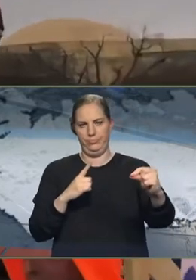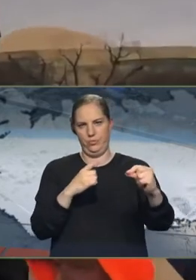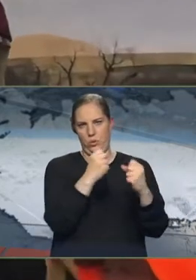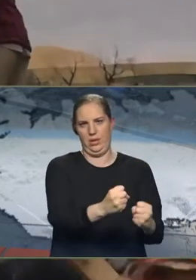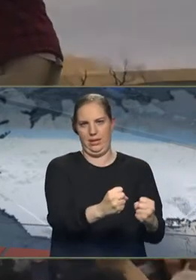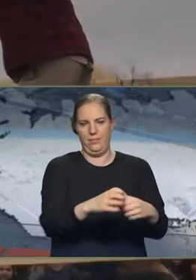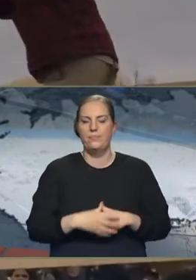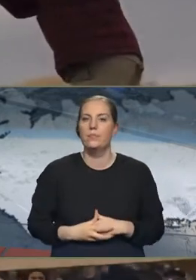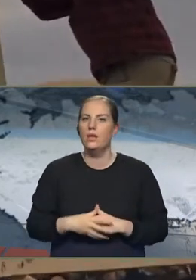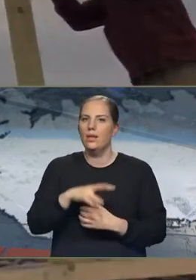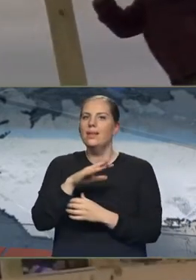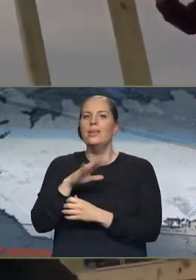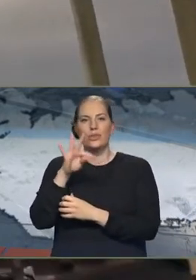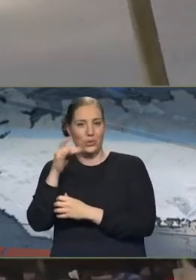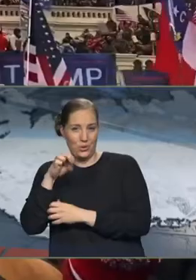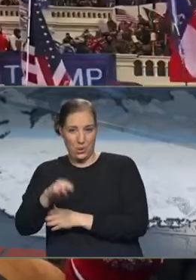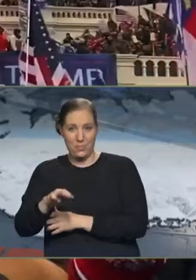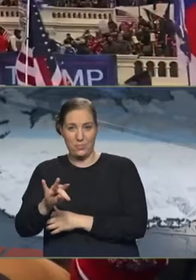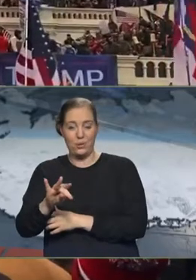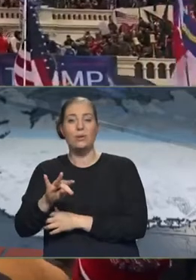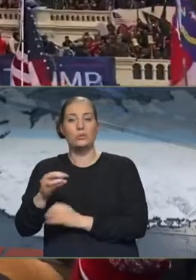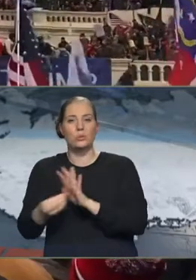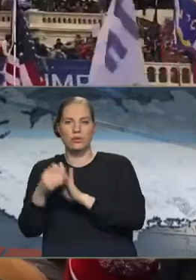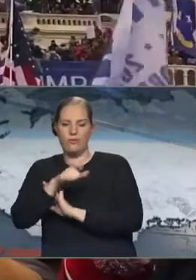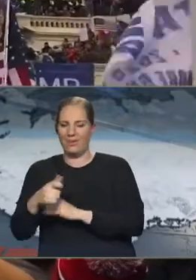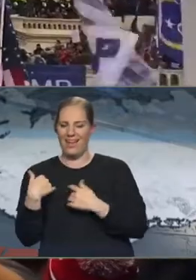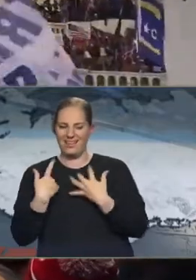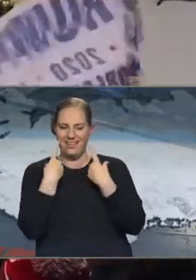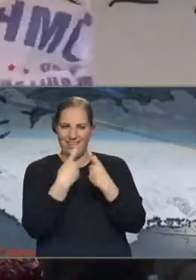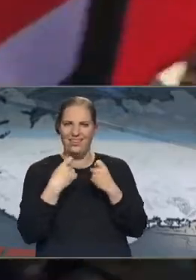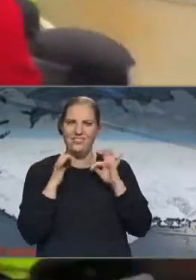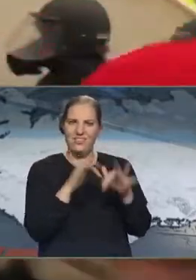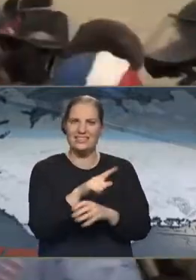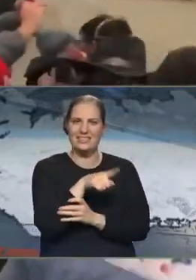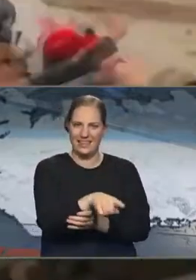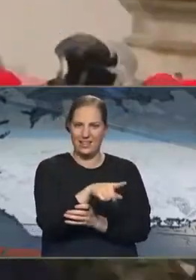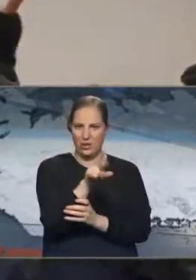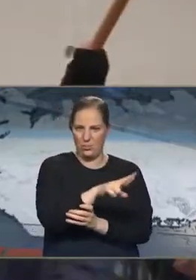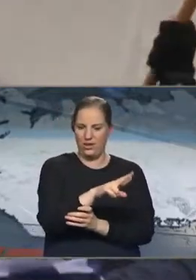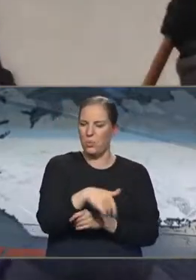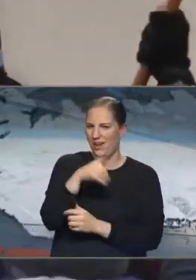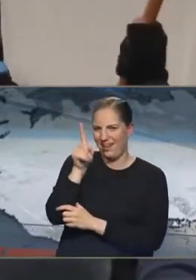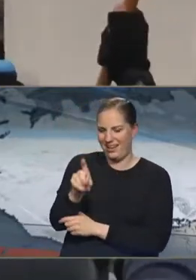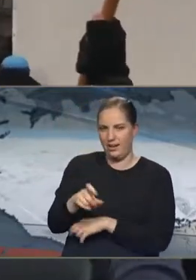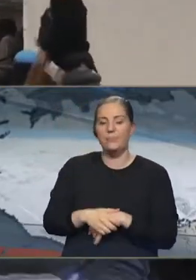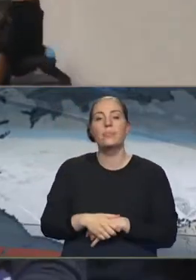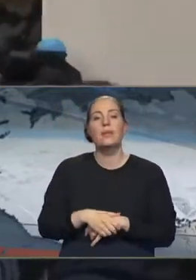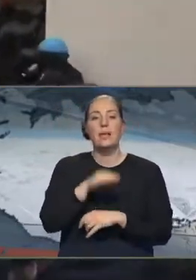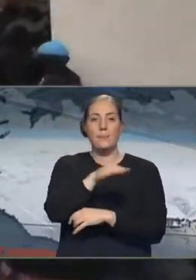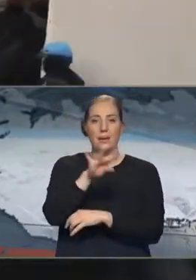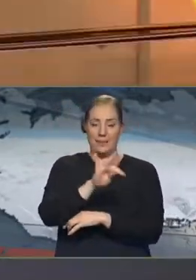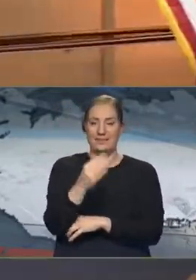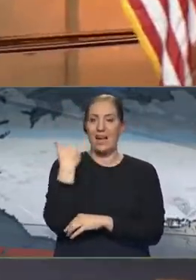Romney er ekki vins að hljóð Trump og hans stuðningsfólki því hann vaka grinninn á fórsetan og hans störf. Mike Pence, fyrirverandi